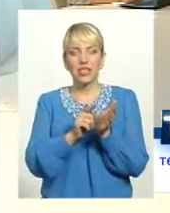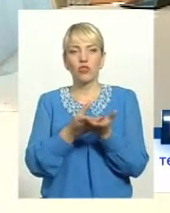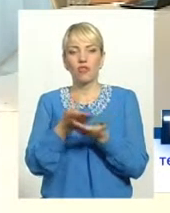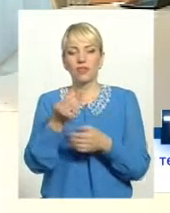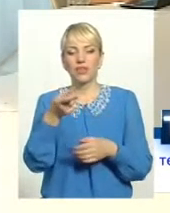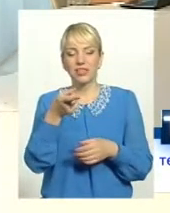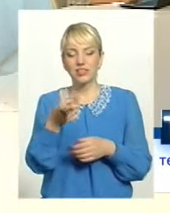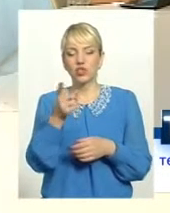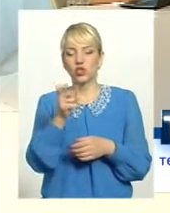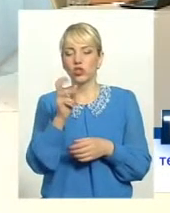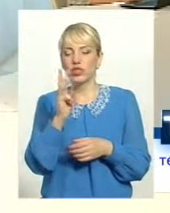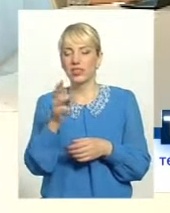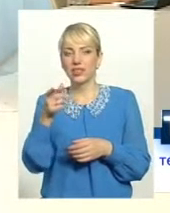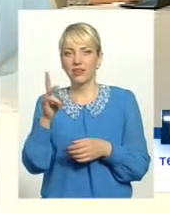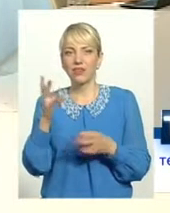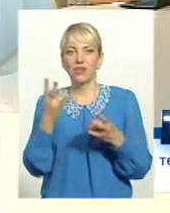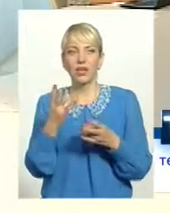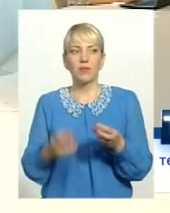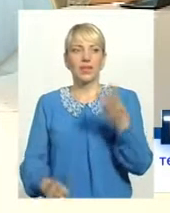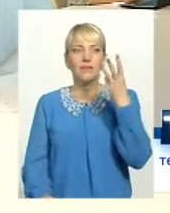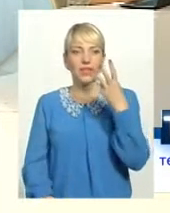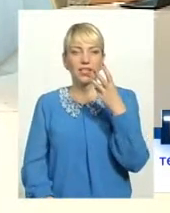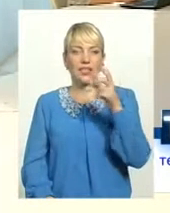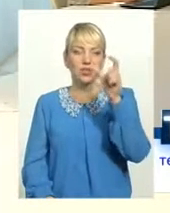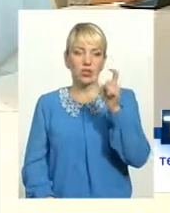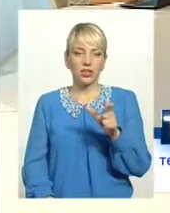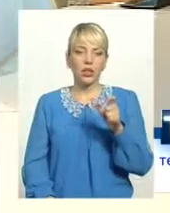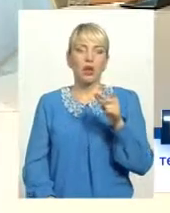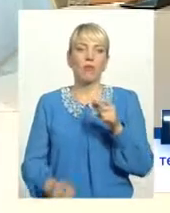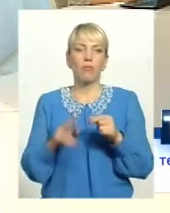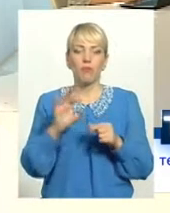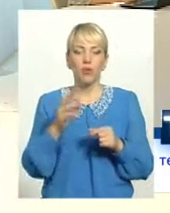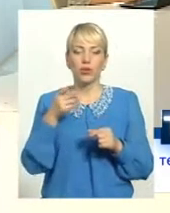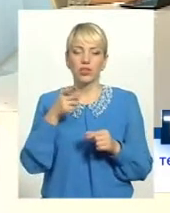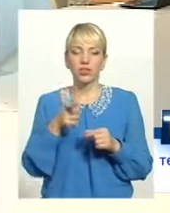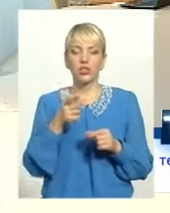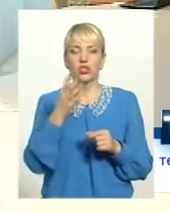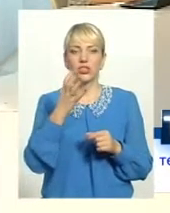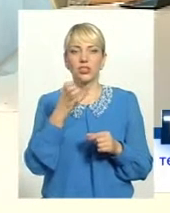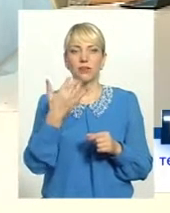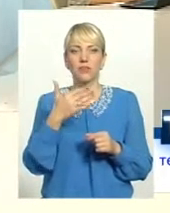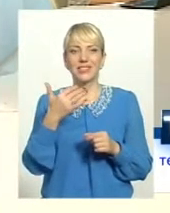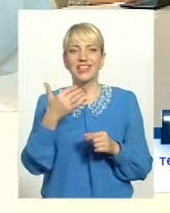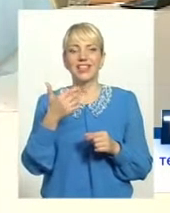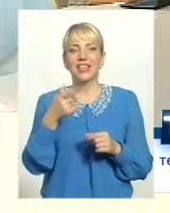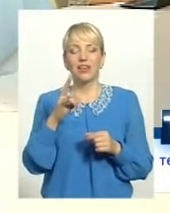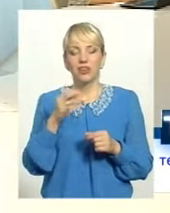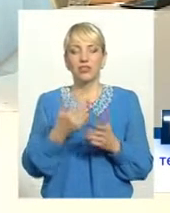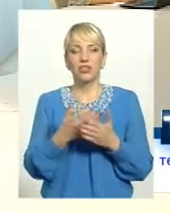гривень, треба як мінімум 3 по 1450 гривень, щоб отримували. То тоді одна пенсійна виплата